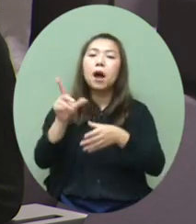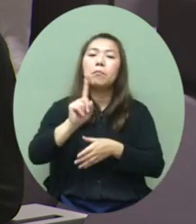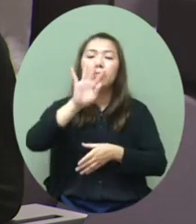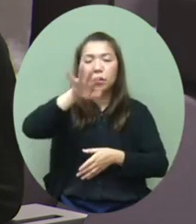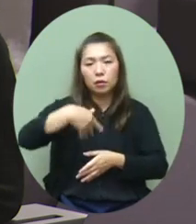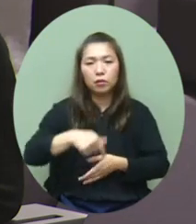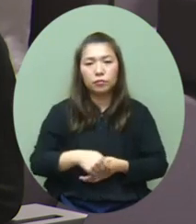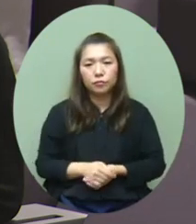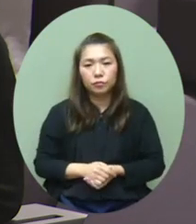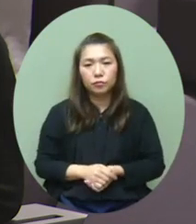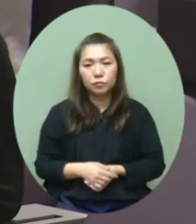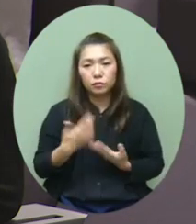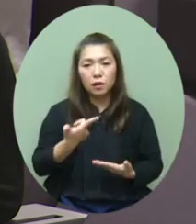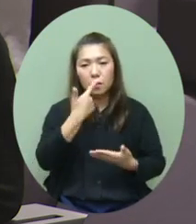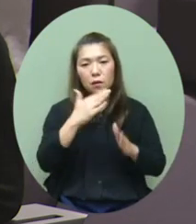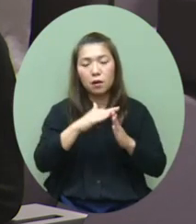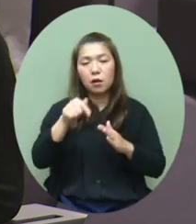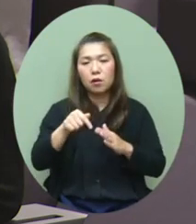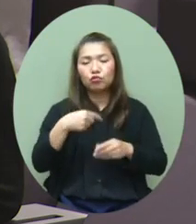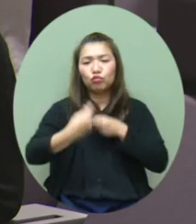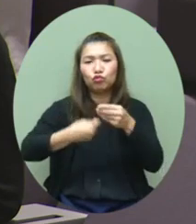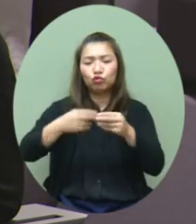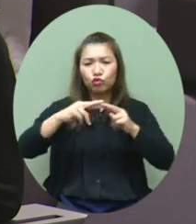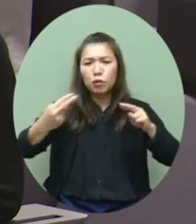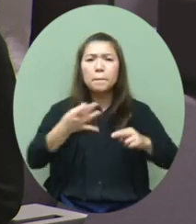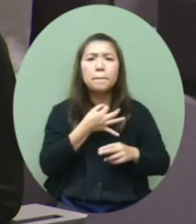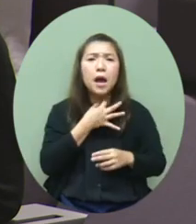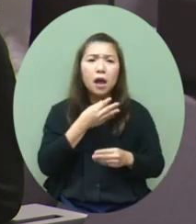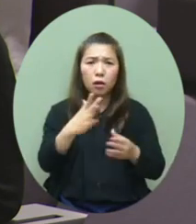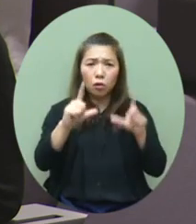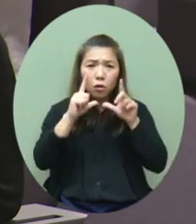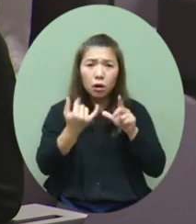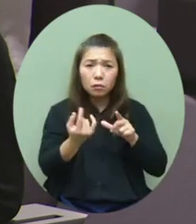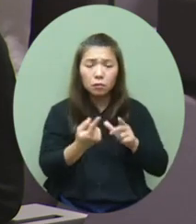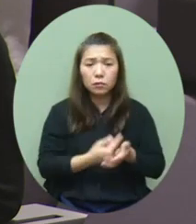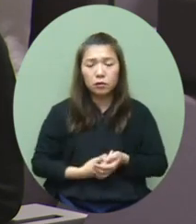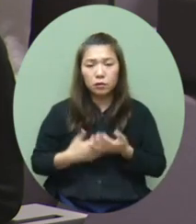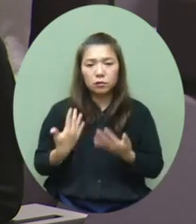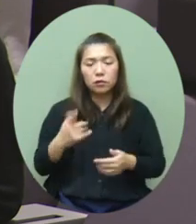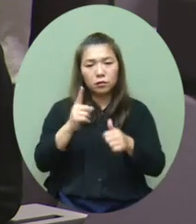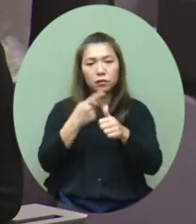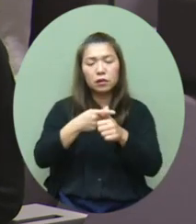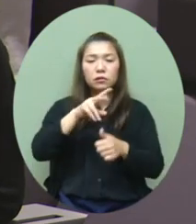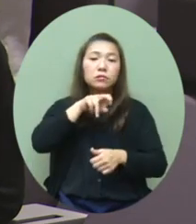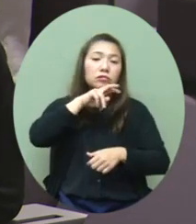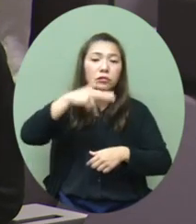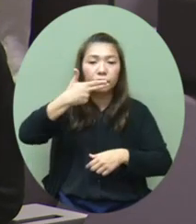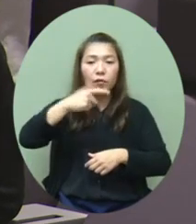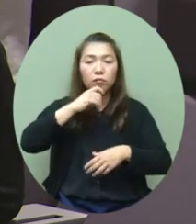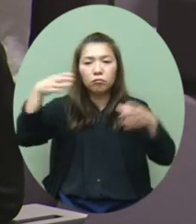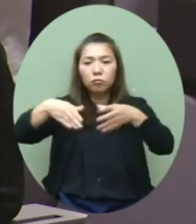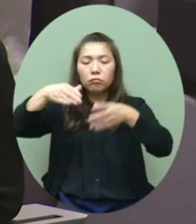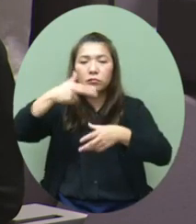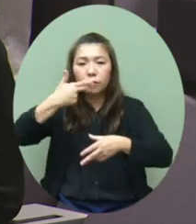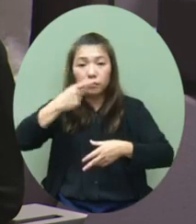還有現在他們那間學校的病毒傳經驗分析是否未出剛才說初步調查他們午飯是有一起吃